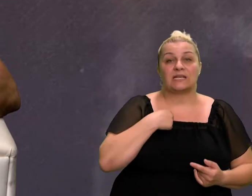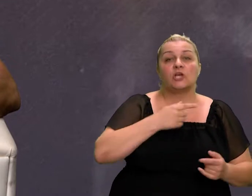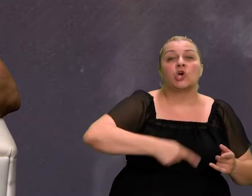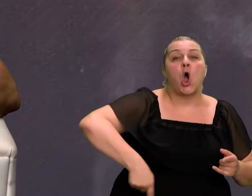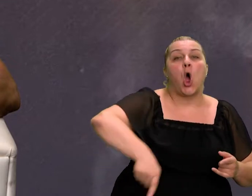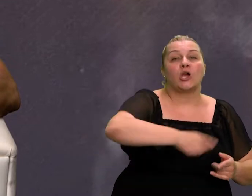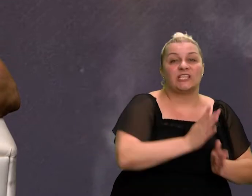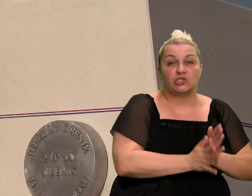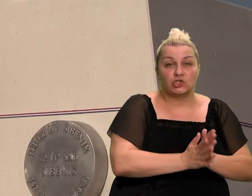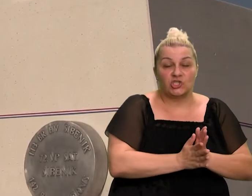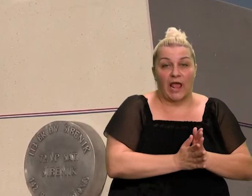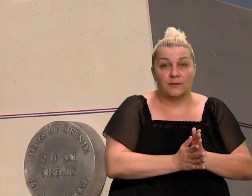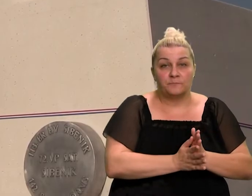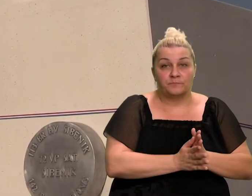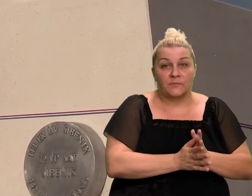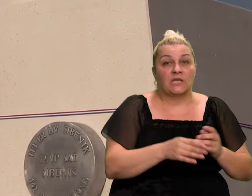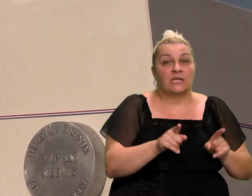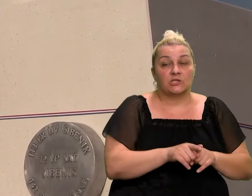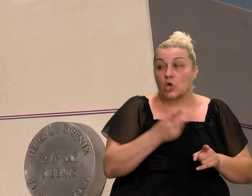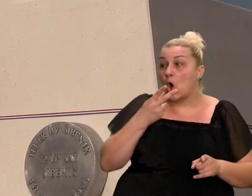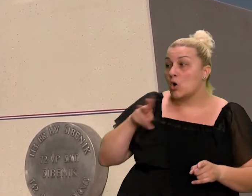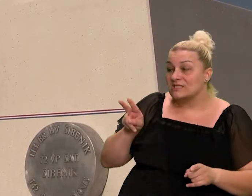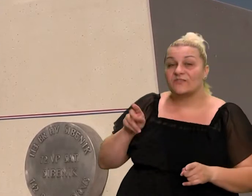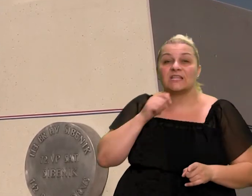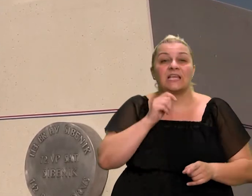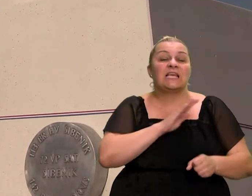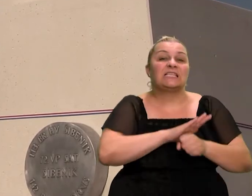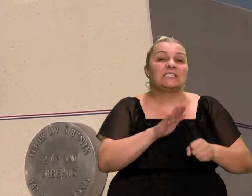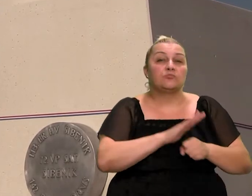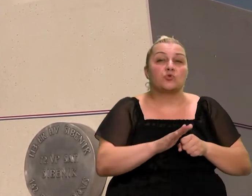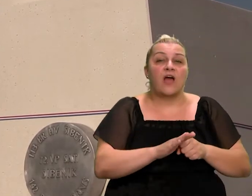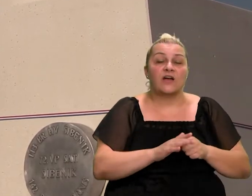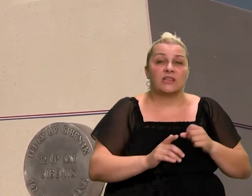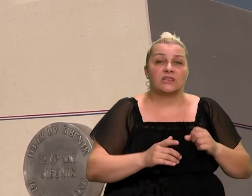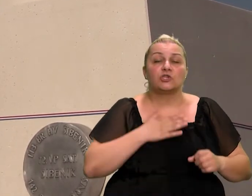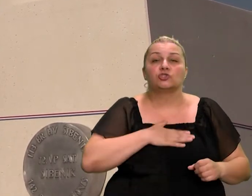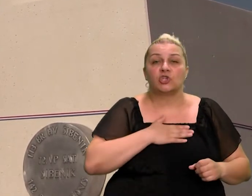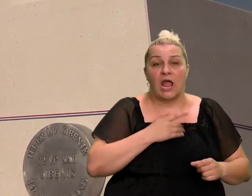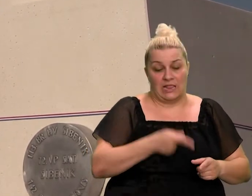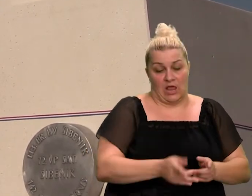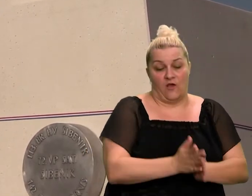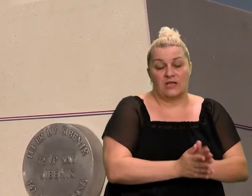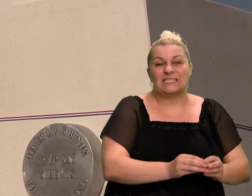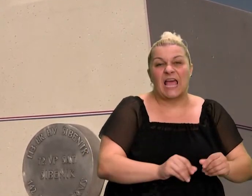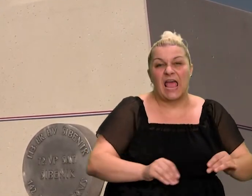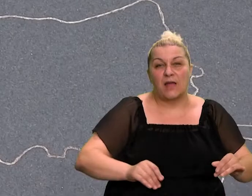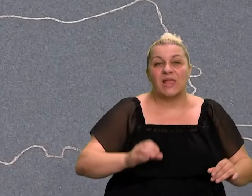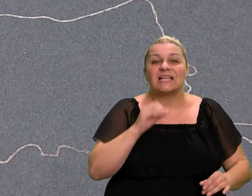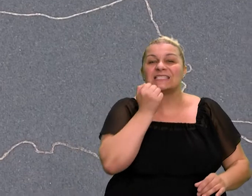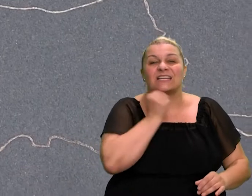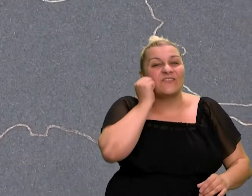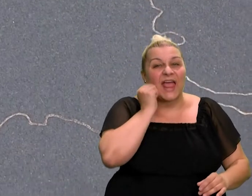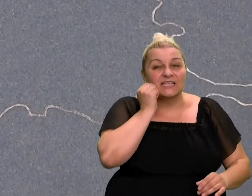naša. Osvrtati i ispunjati želje miljevačke crvence, koja čezne za našim nogama,